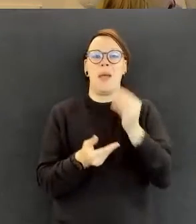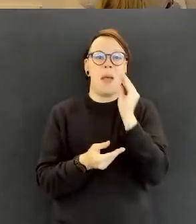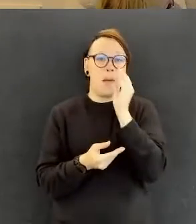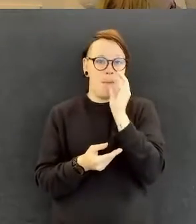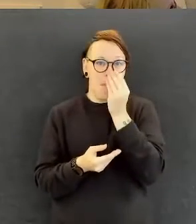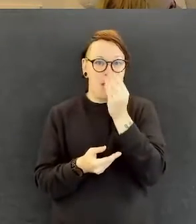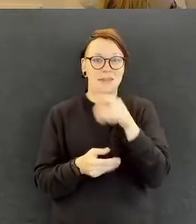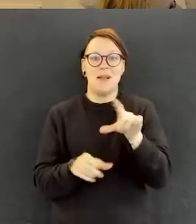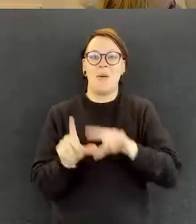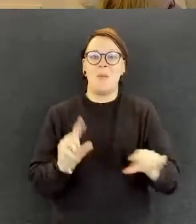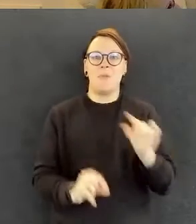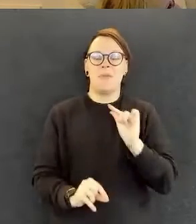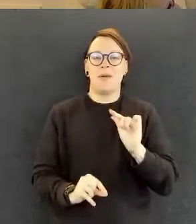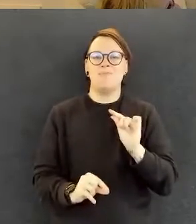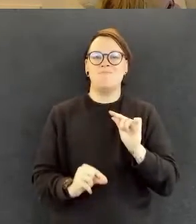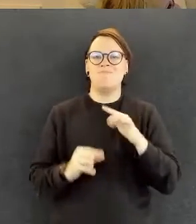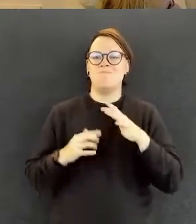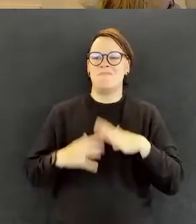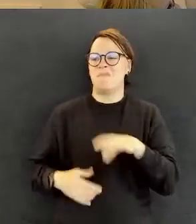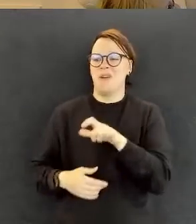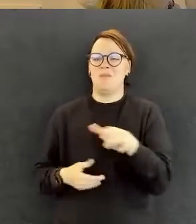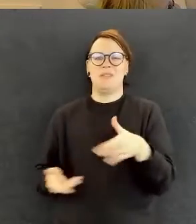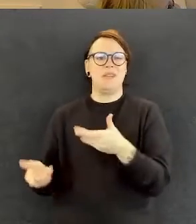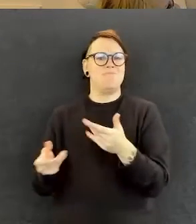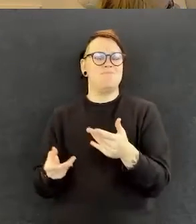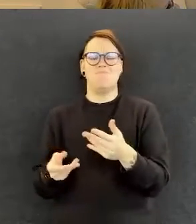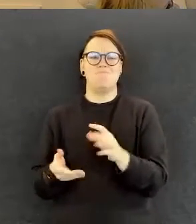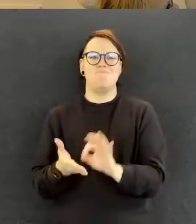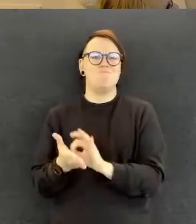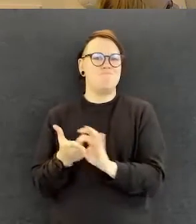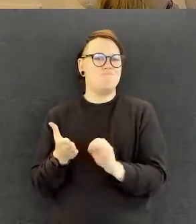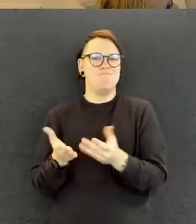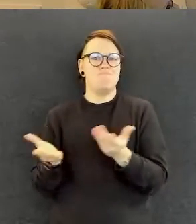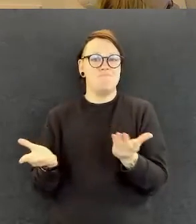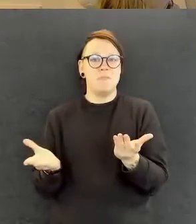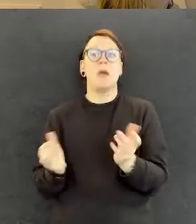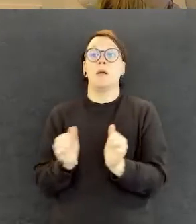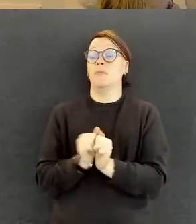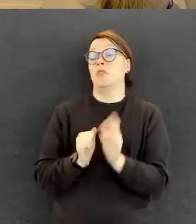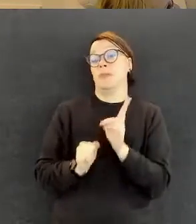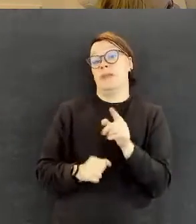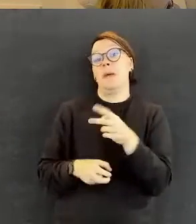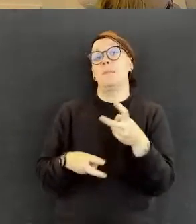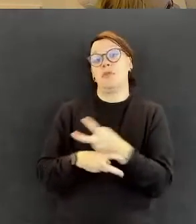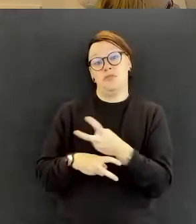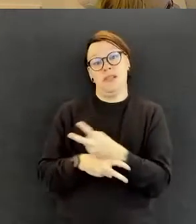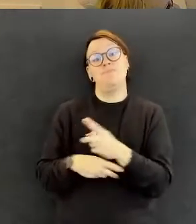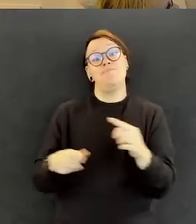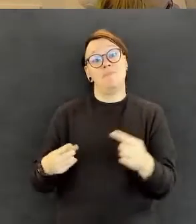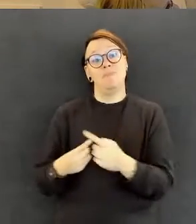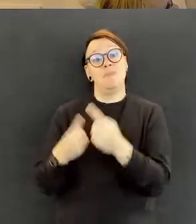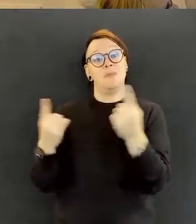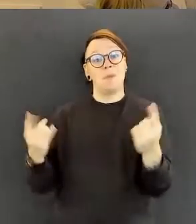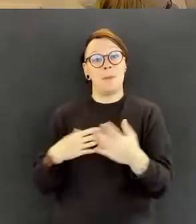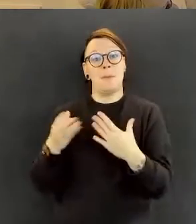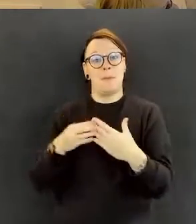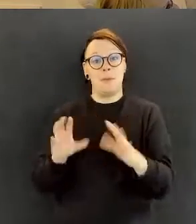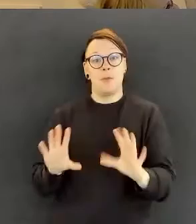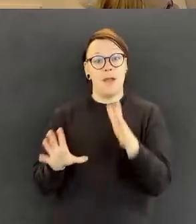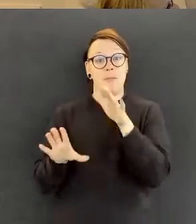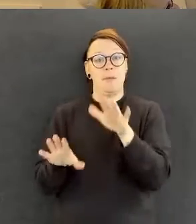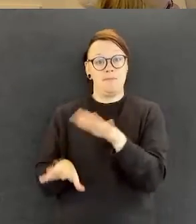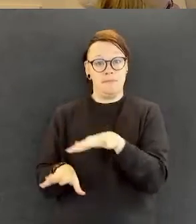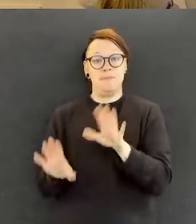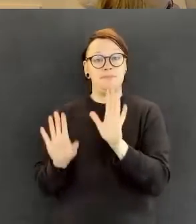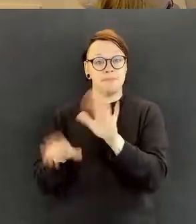vammaisellekaan hyvin sovellu. Mutta kuitenkin se oli tavallaan se ensimmäinen juttu. Ja sitten minä